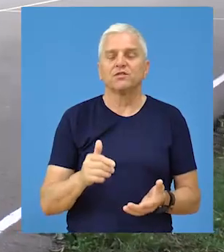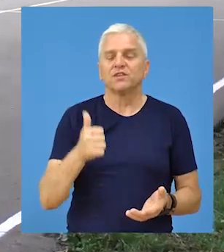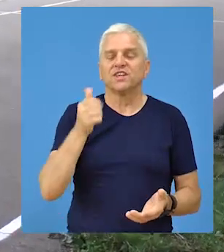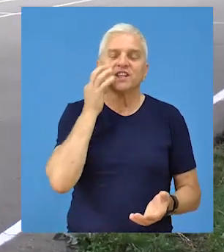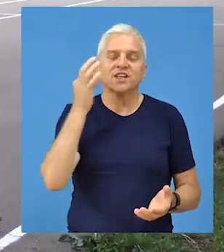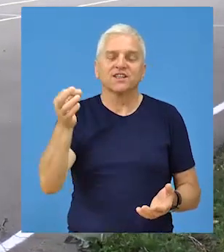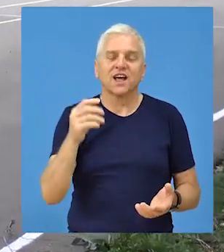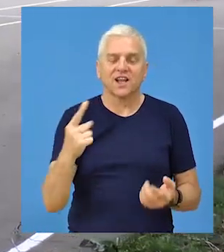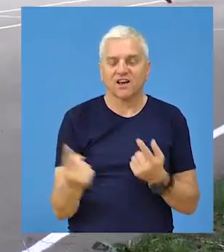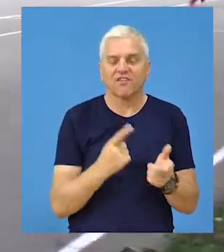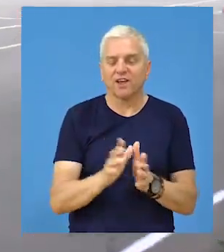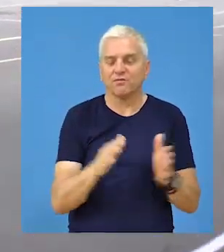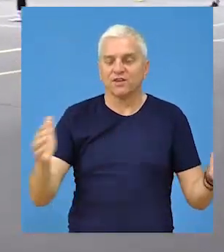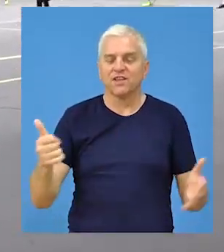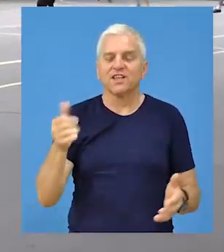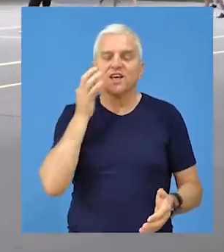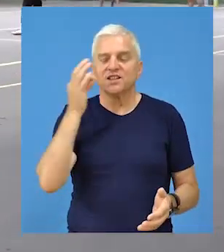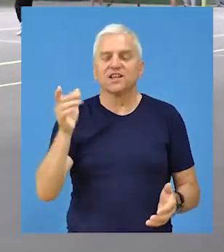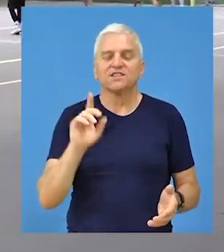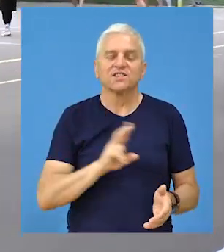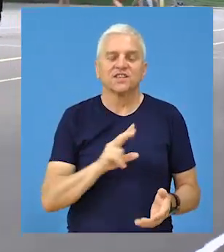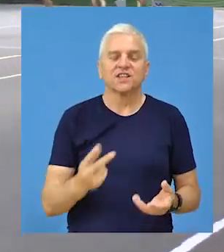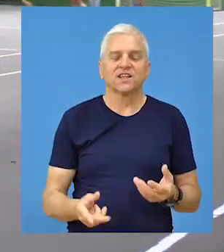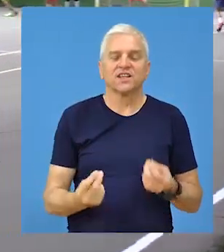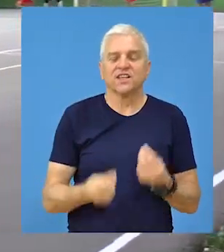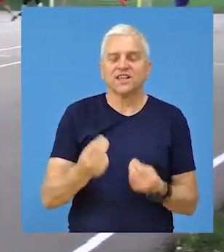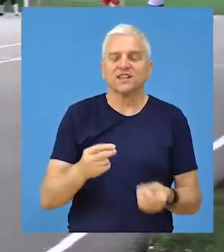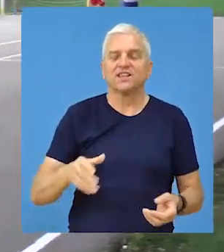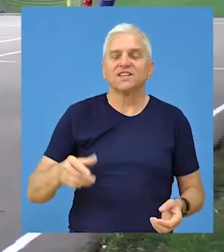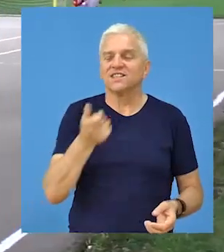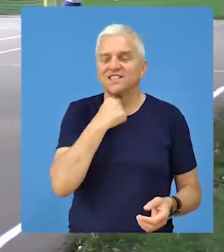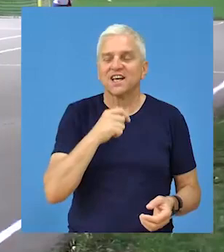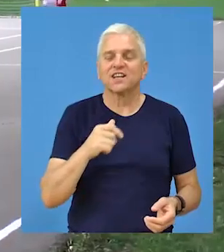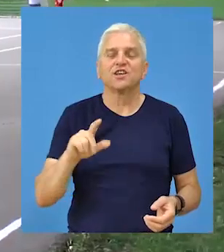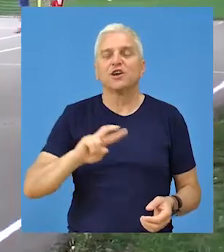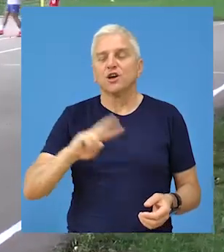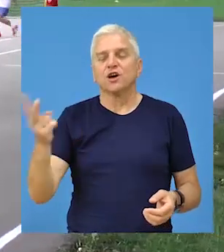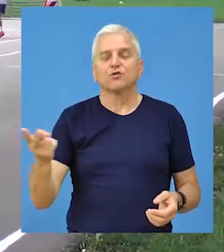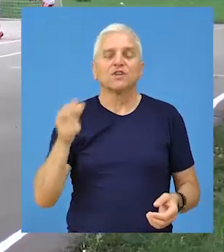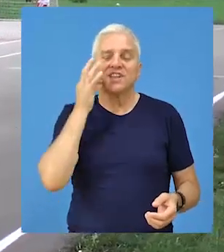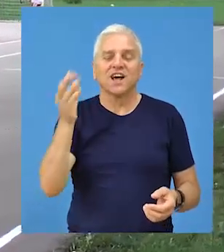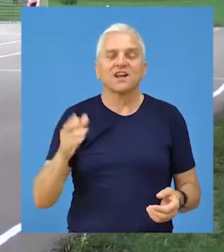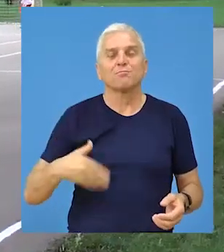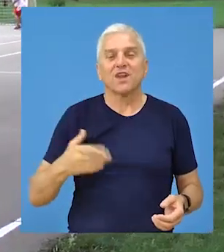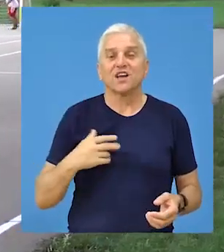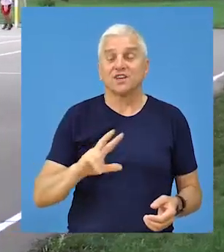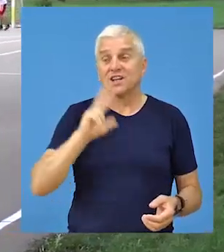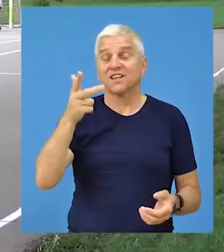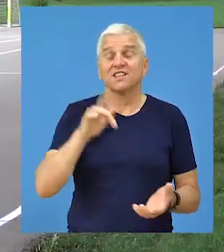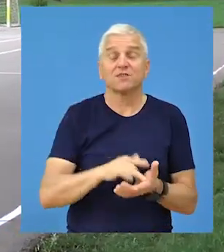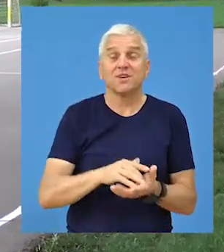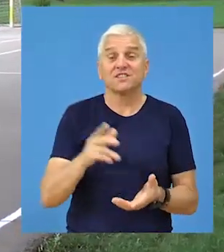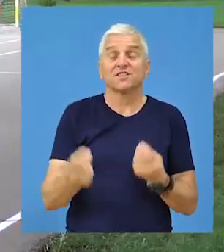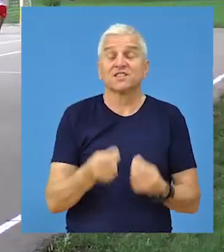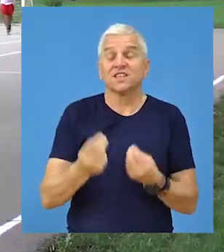jednodnevnog sistema, jedan dan će igrati stariji drugi dan će igrati i mlađi finala i za treće mesta će se igrati kao